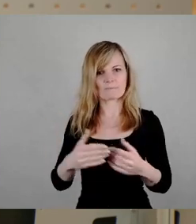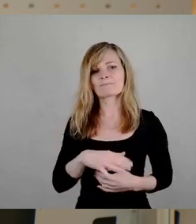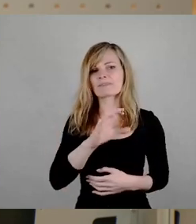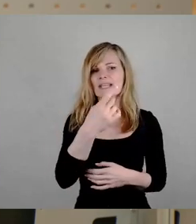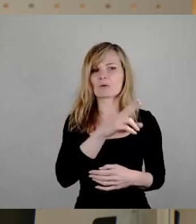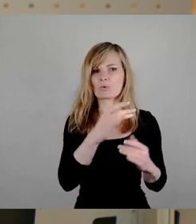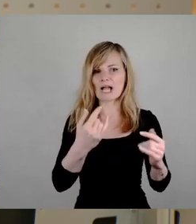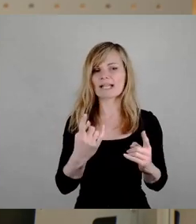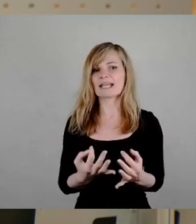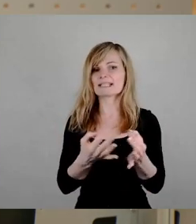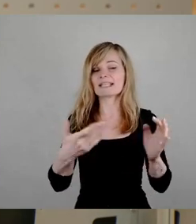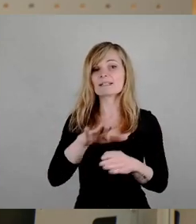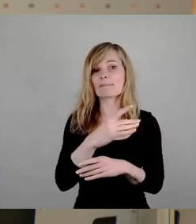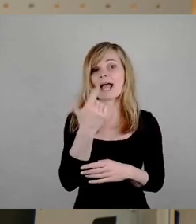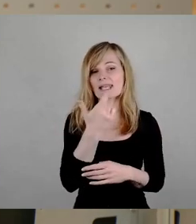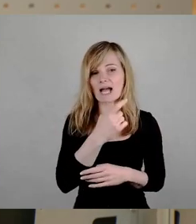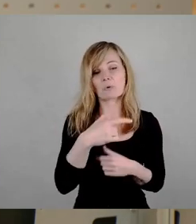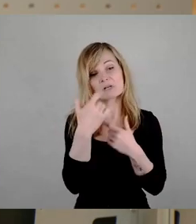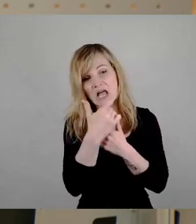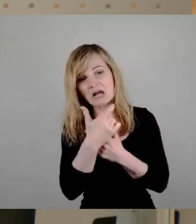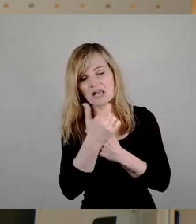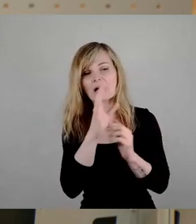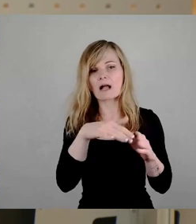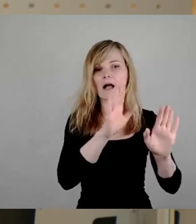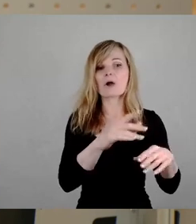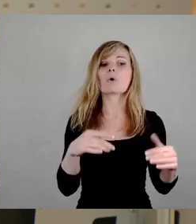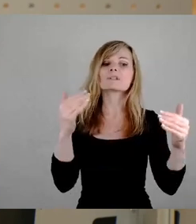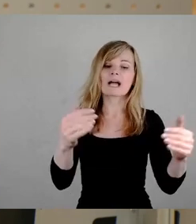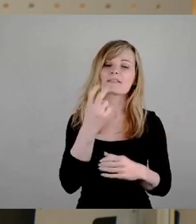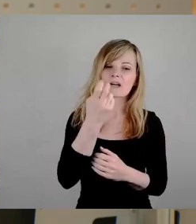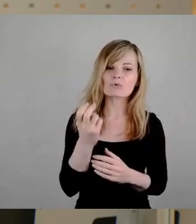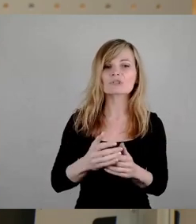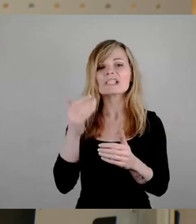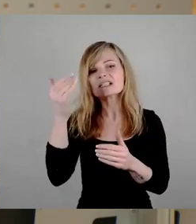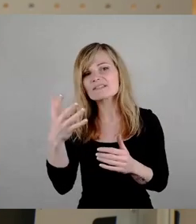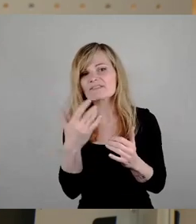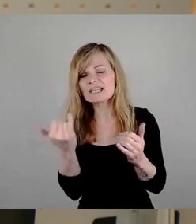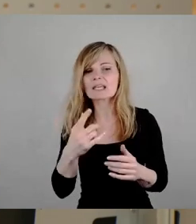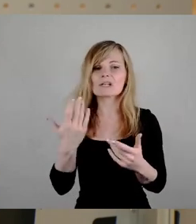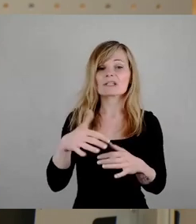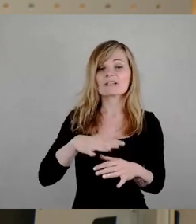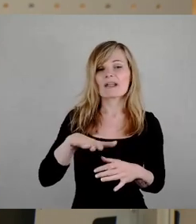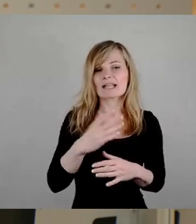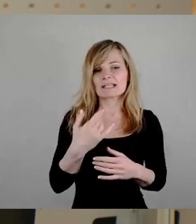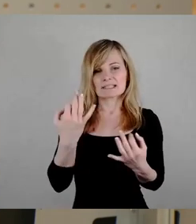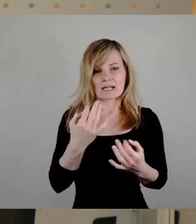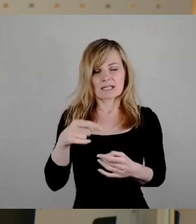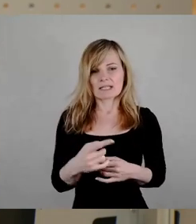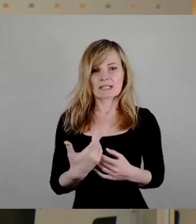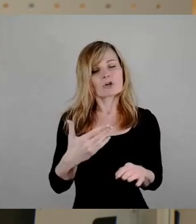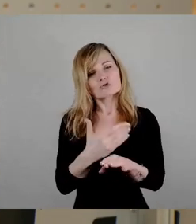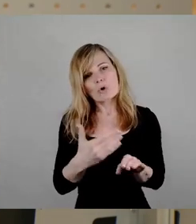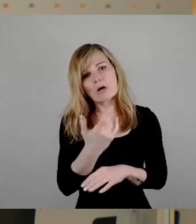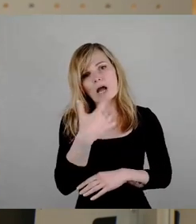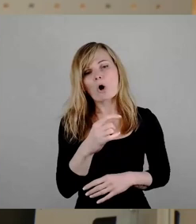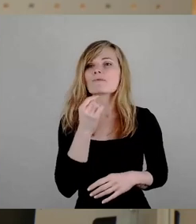jetzt nicht mehr als lachen und feixen, versucht dann natürlich irgendwie mit irgendwelchen Sachen hier mich zu stören und zu